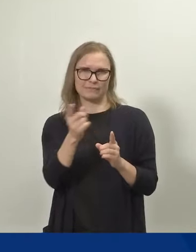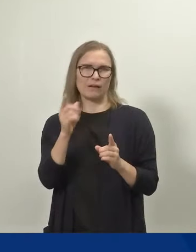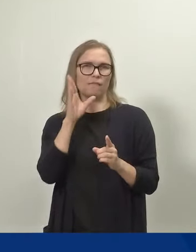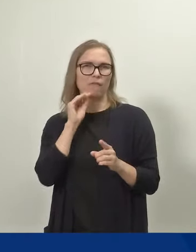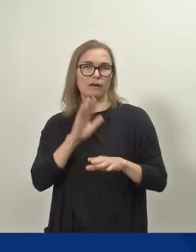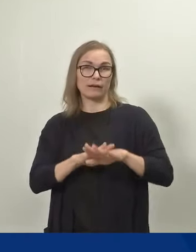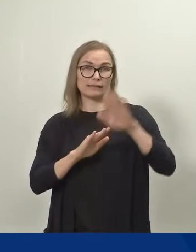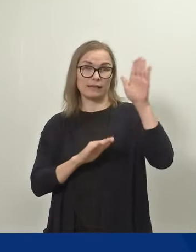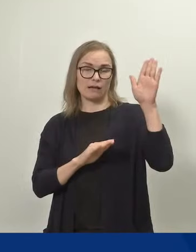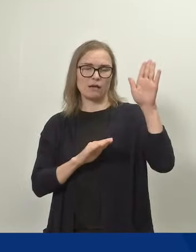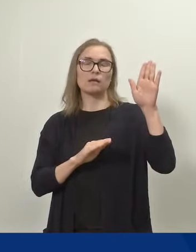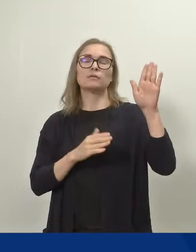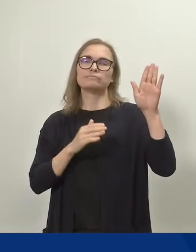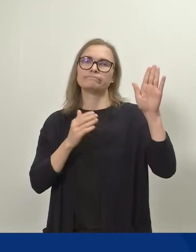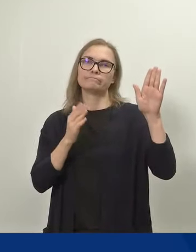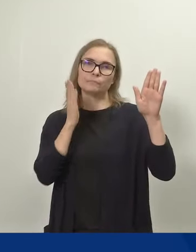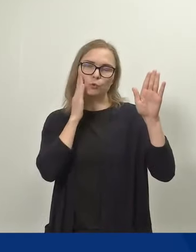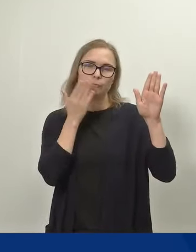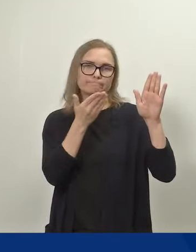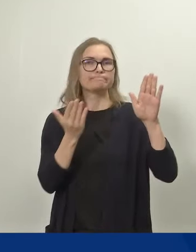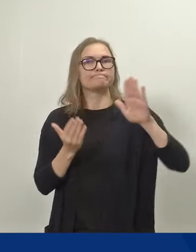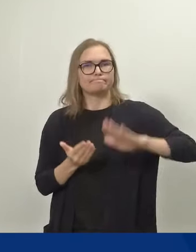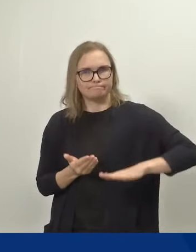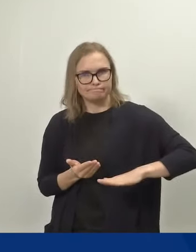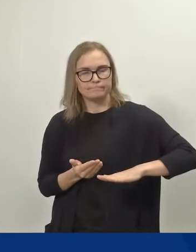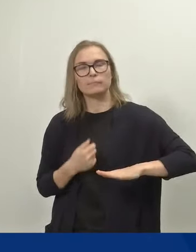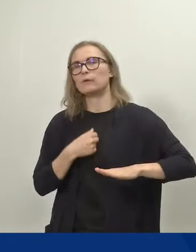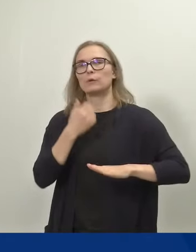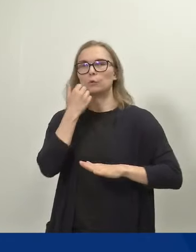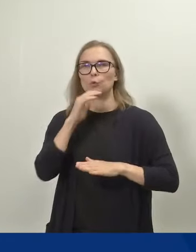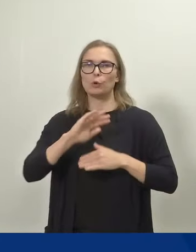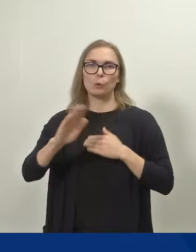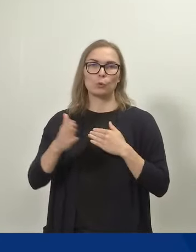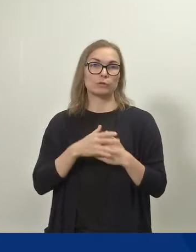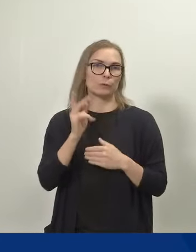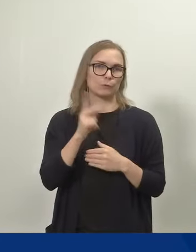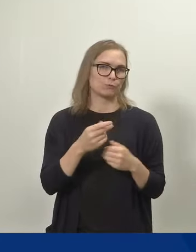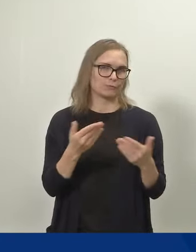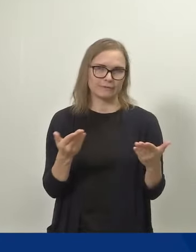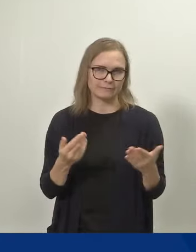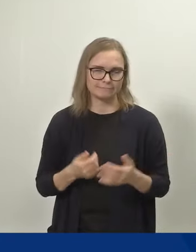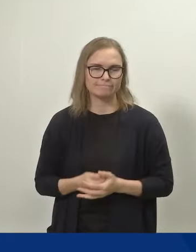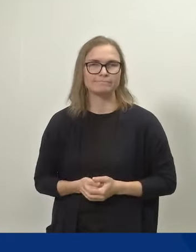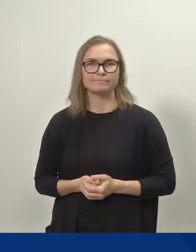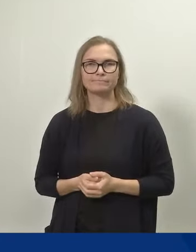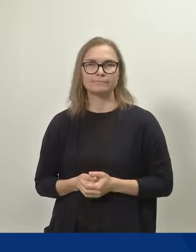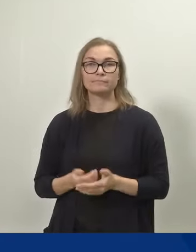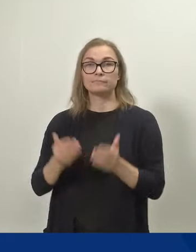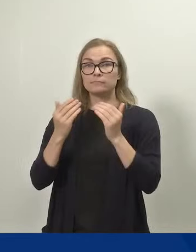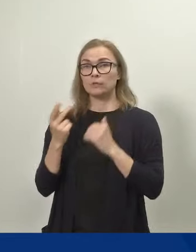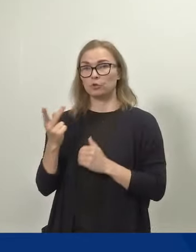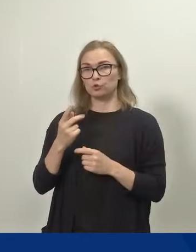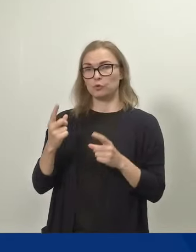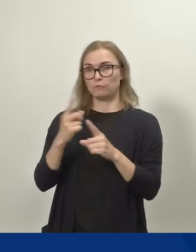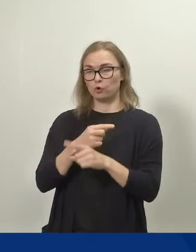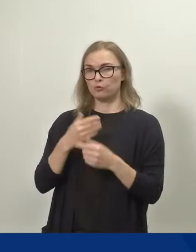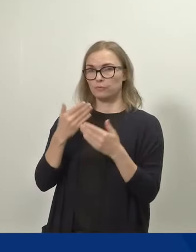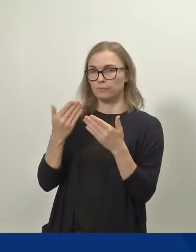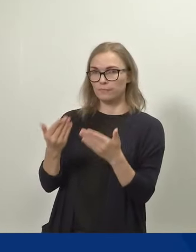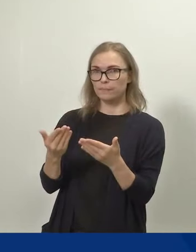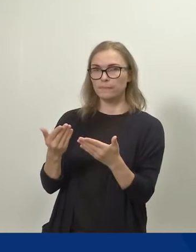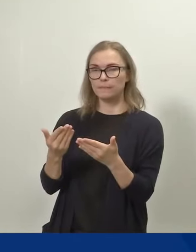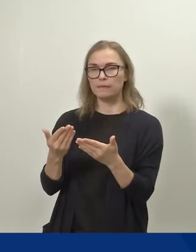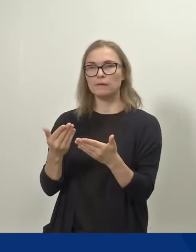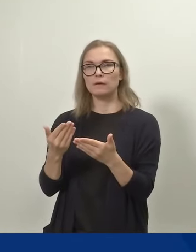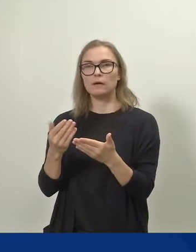käsiä, niin lasketaan niitä, jotta en sitten turhaan kysy uudestaan. Kysymysvuoron saa seuraavana Sanna